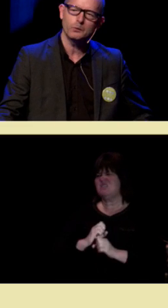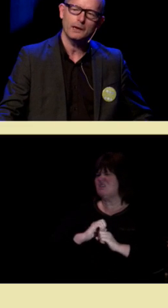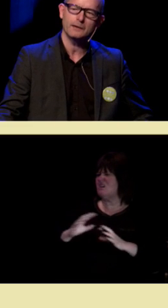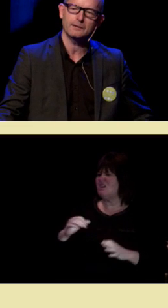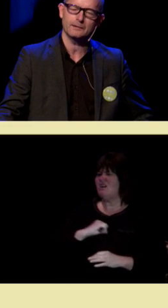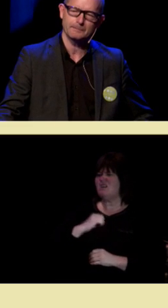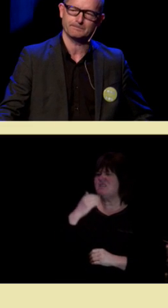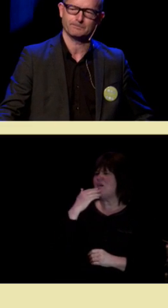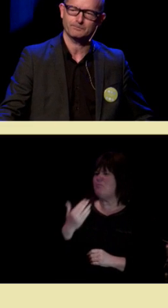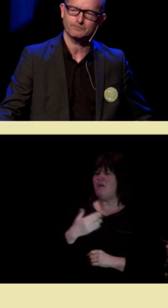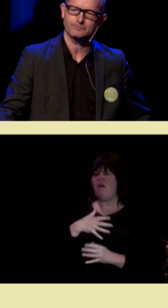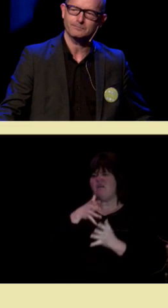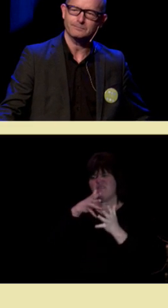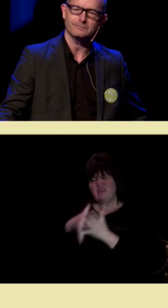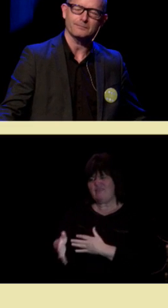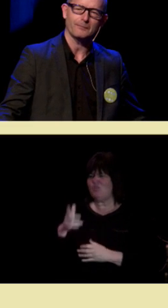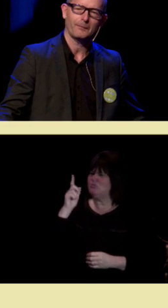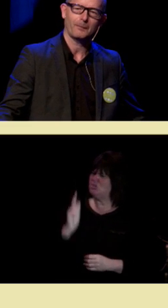hadde så god helse.